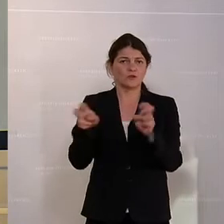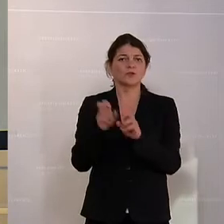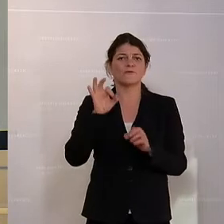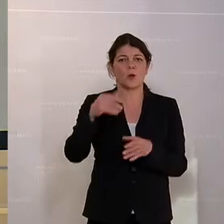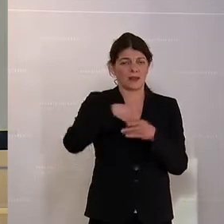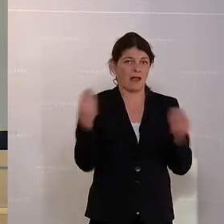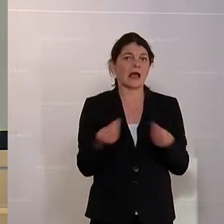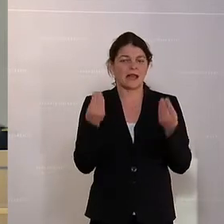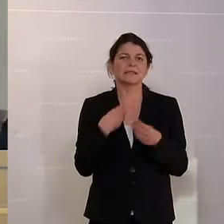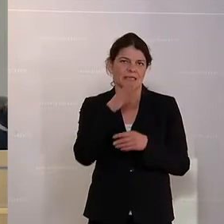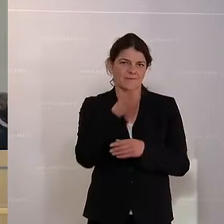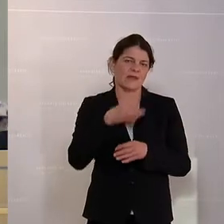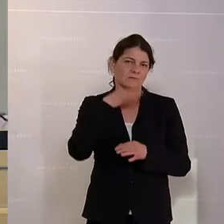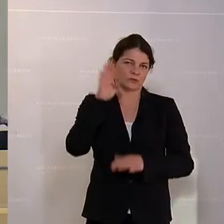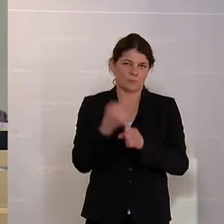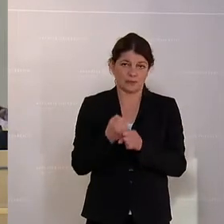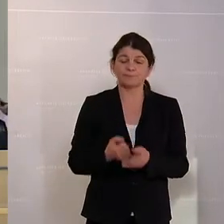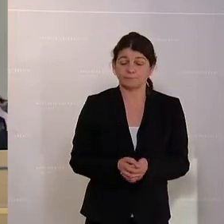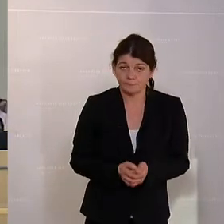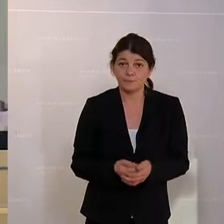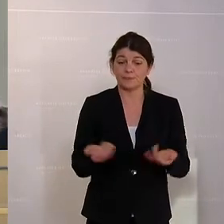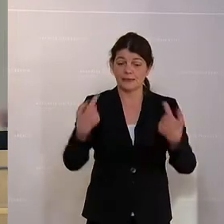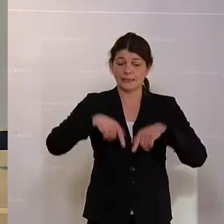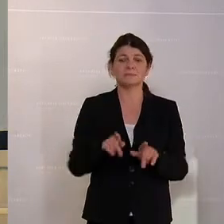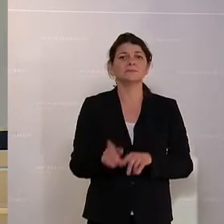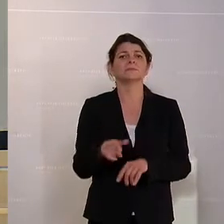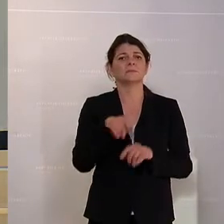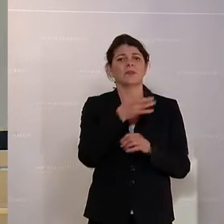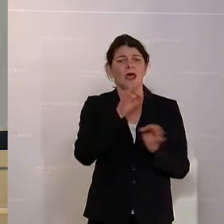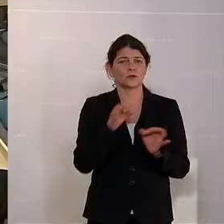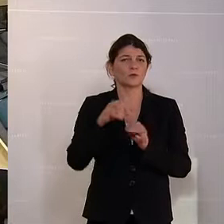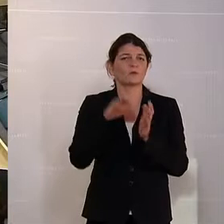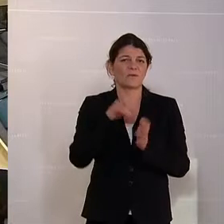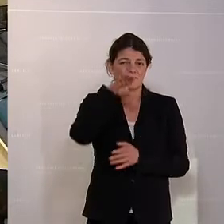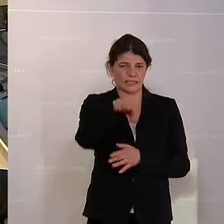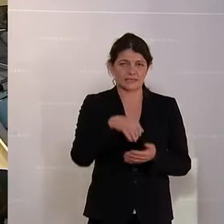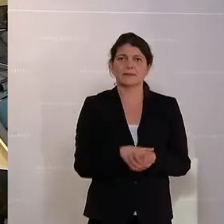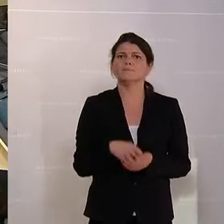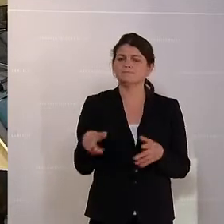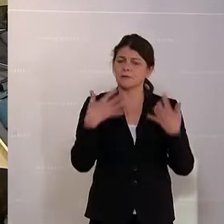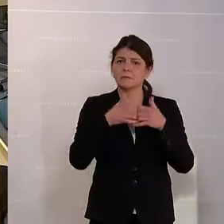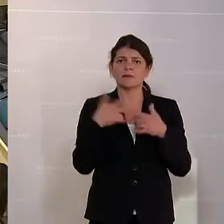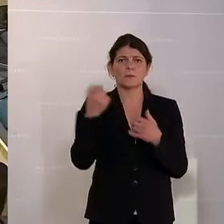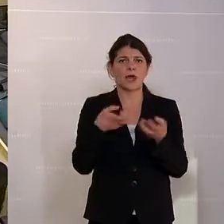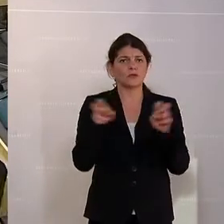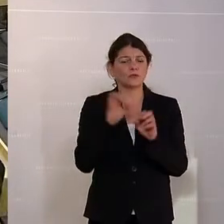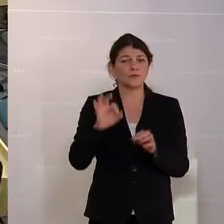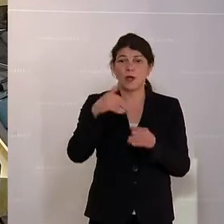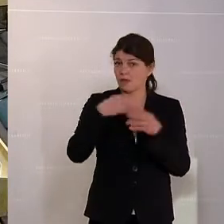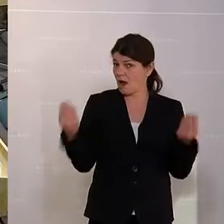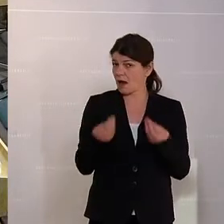Angelegenheiten vornehmen. Und wir gelangen nun zum 14. Punkt der Tagesordnung. Bericht des Ausschusses für Innere